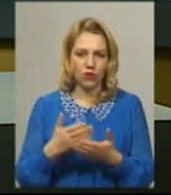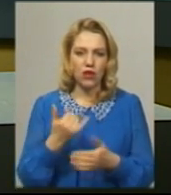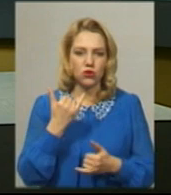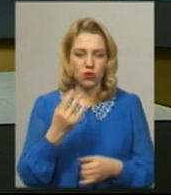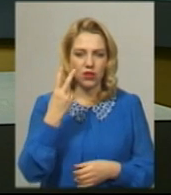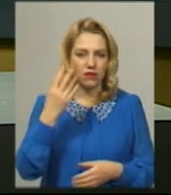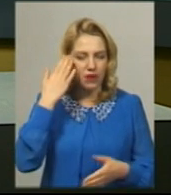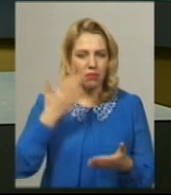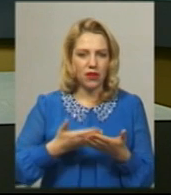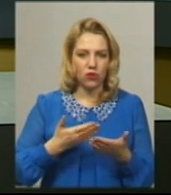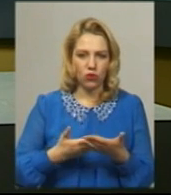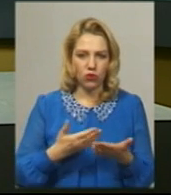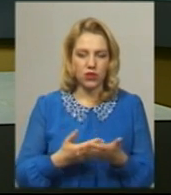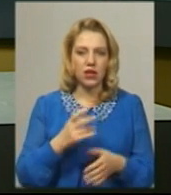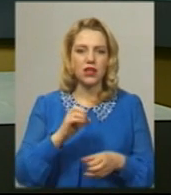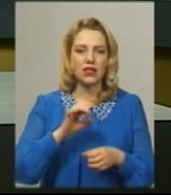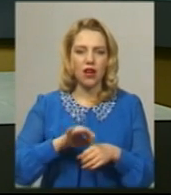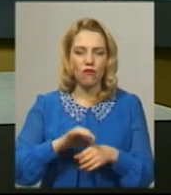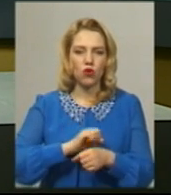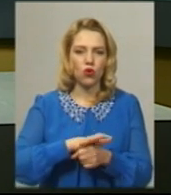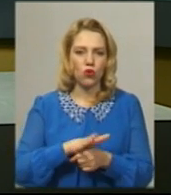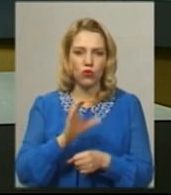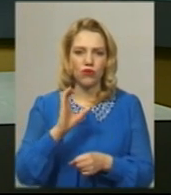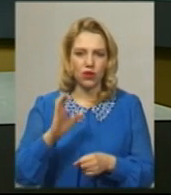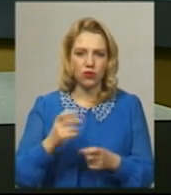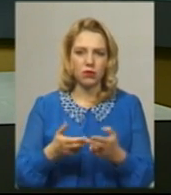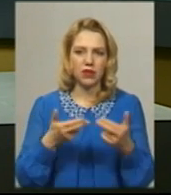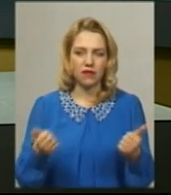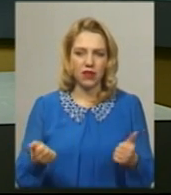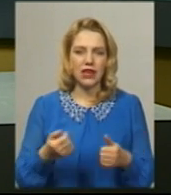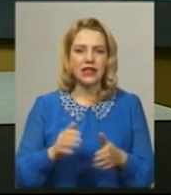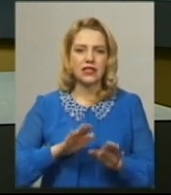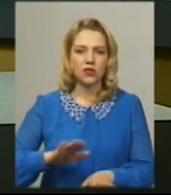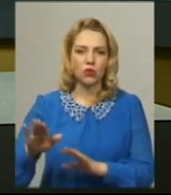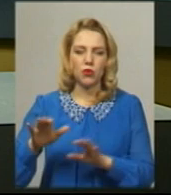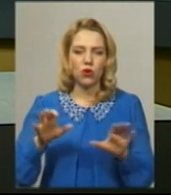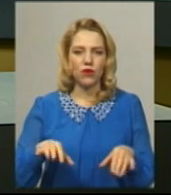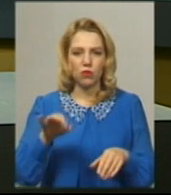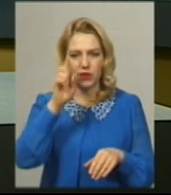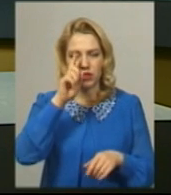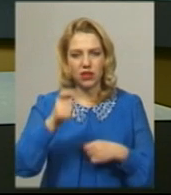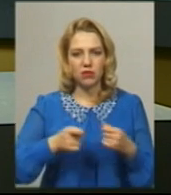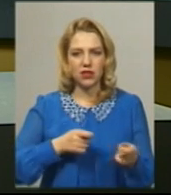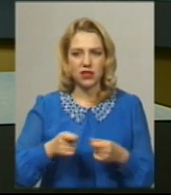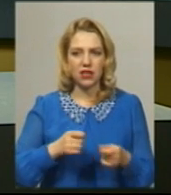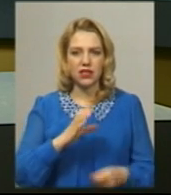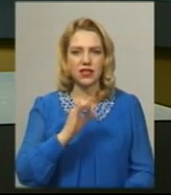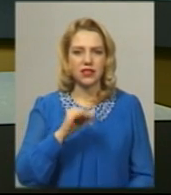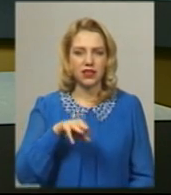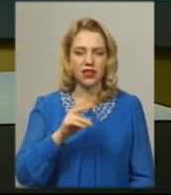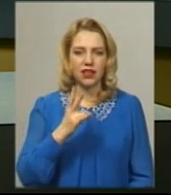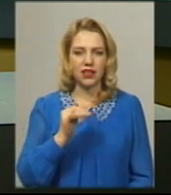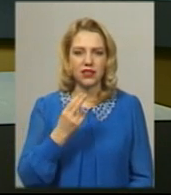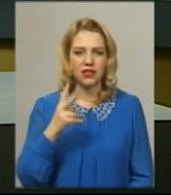підозри на захворювання коронавірусу в області на брифінгу підтвердила заступниця голови облдержадміністрації Оксана Сетницька.